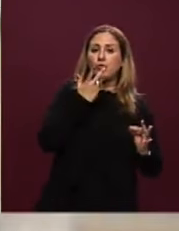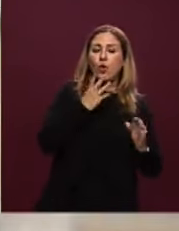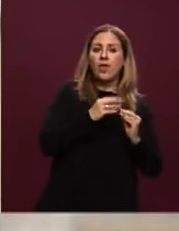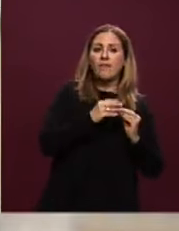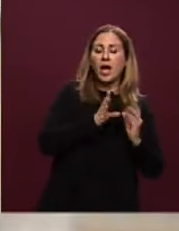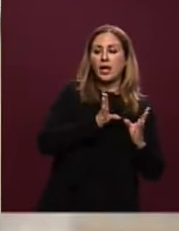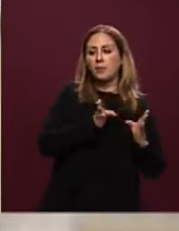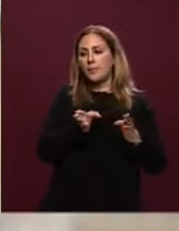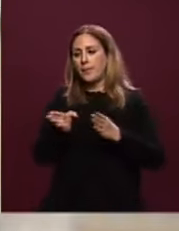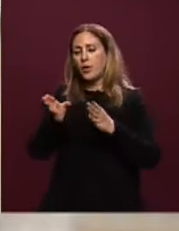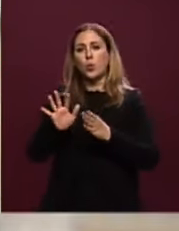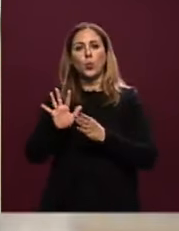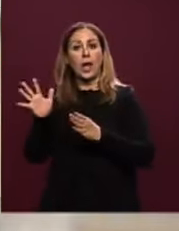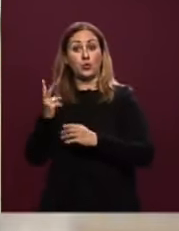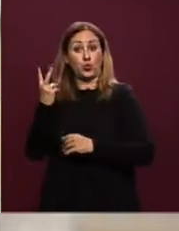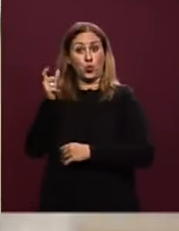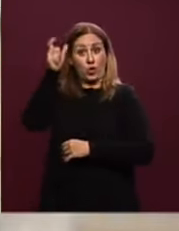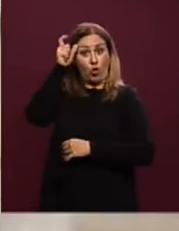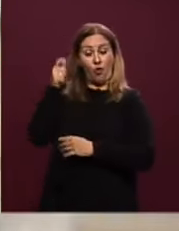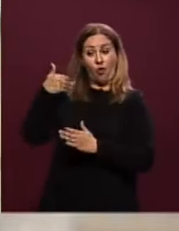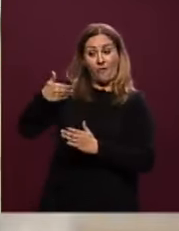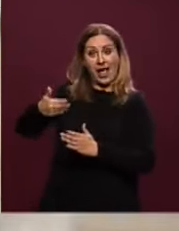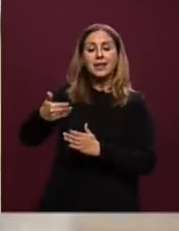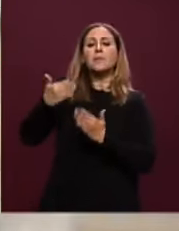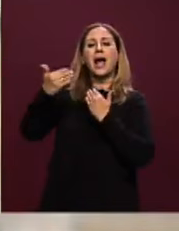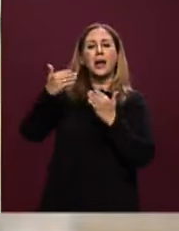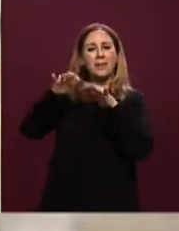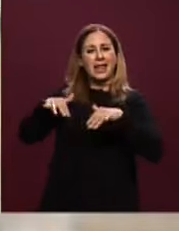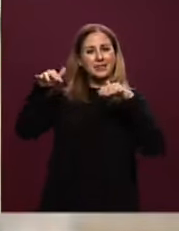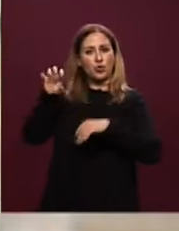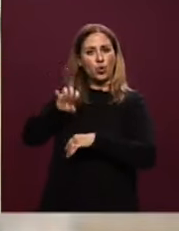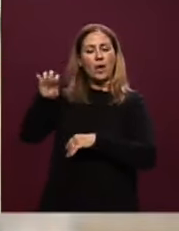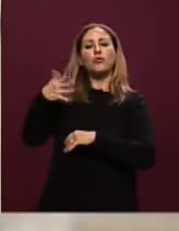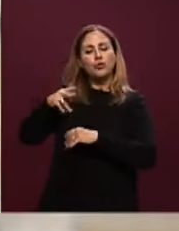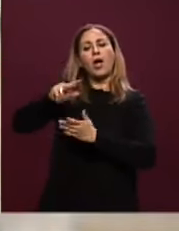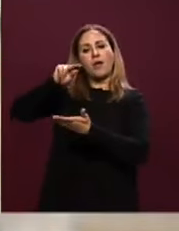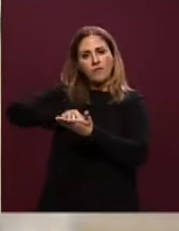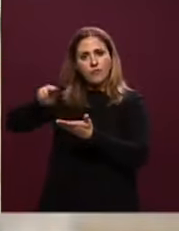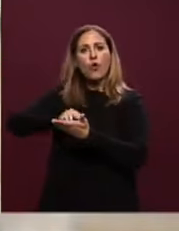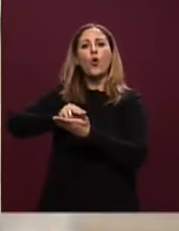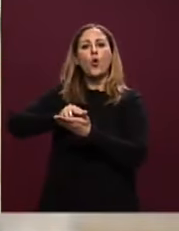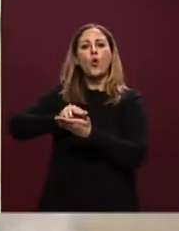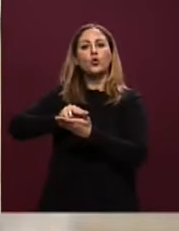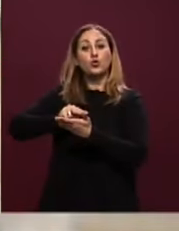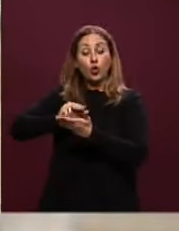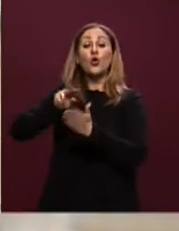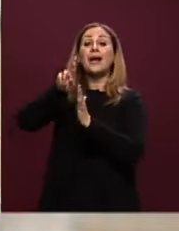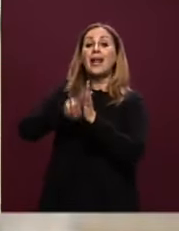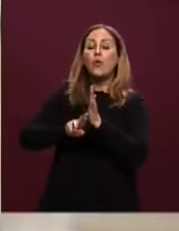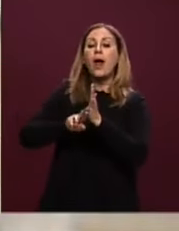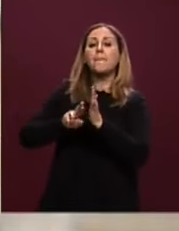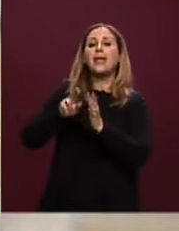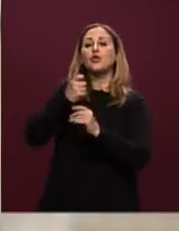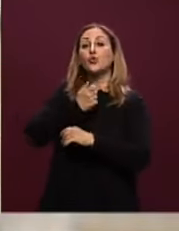il Parlamento europeo aveva votato, votando la riforma del regolamento di Dublino. Infine,